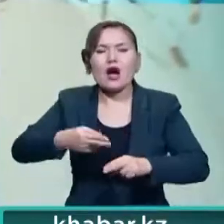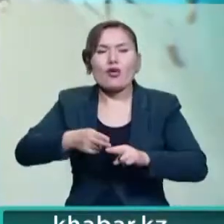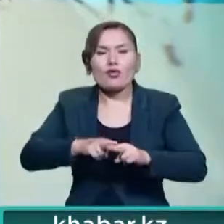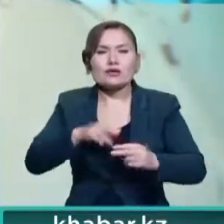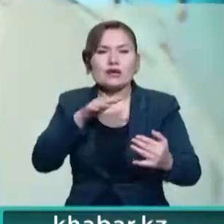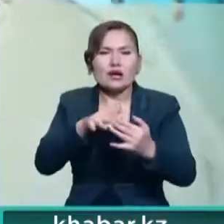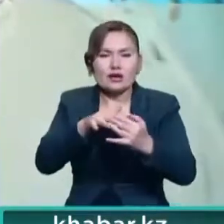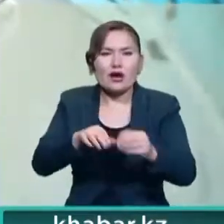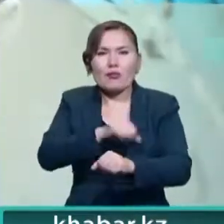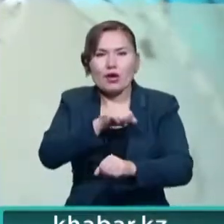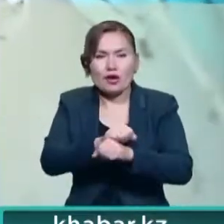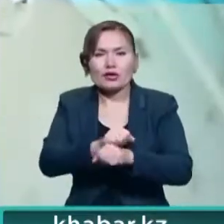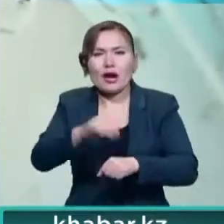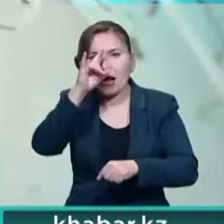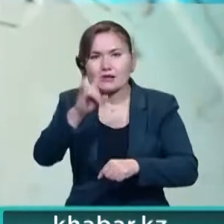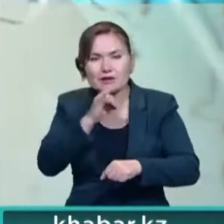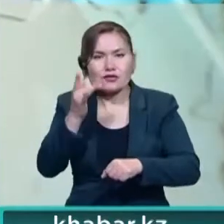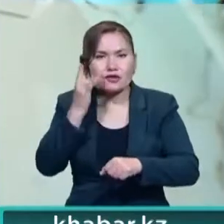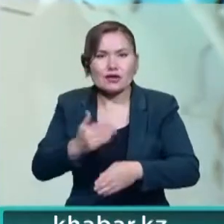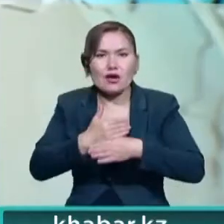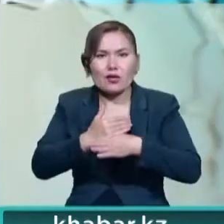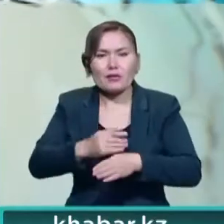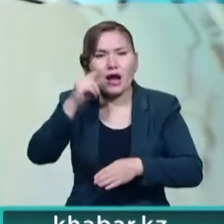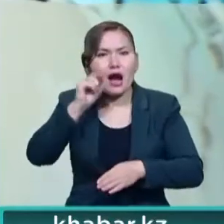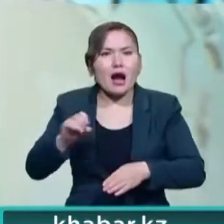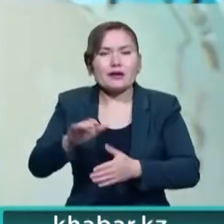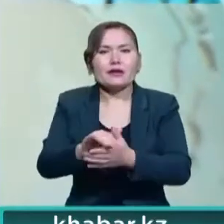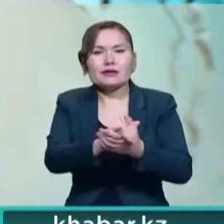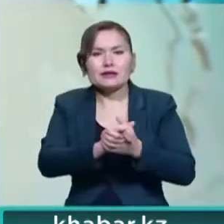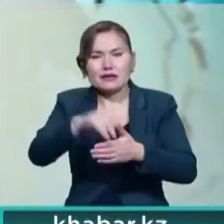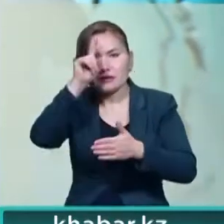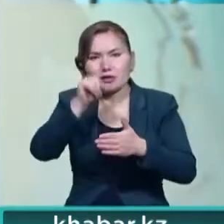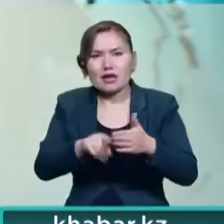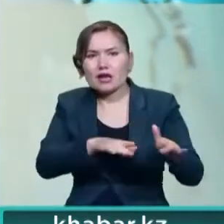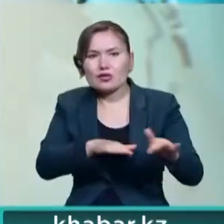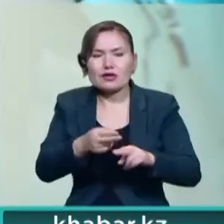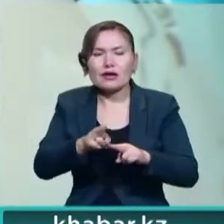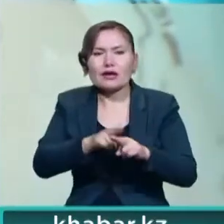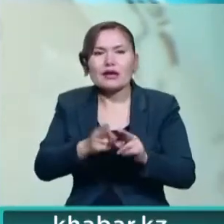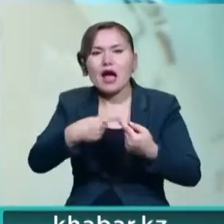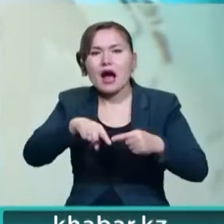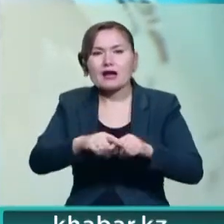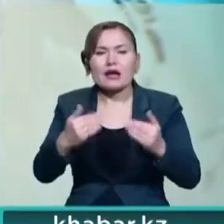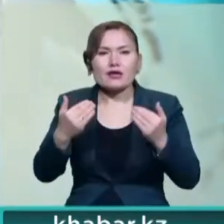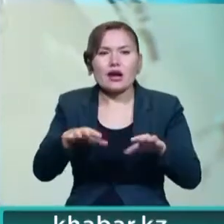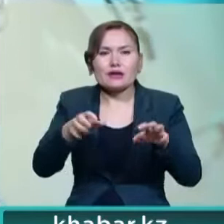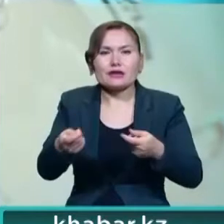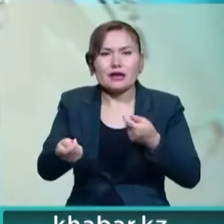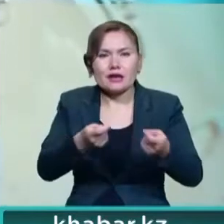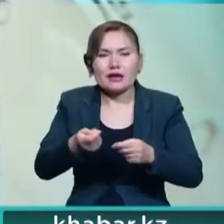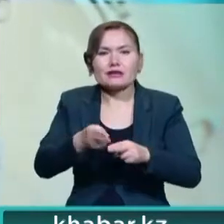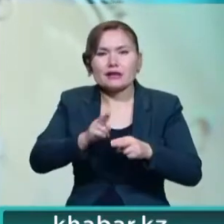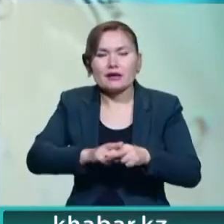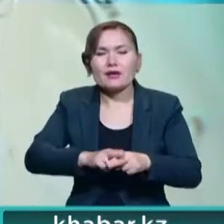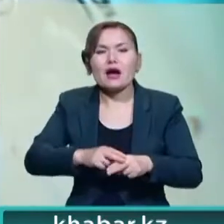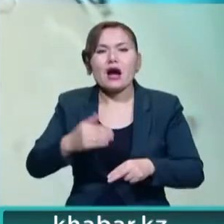жолдарын үзеге көмектесуге дайымыз. Азиядағы өзара ұқпалдастық және сенім шаралар жөндегі кенестің қазіргі төрағасыретінде